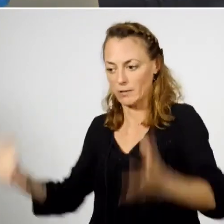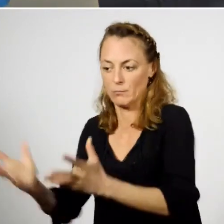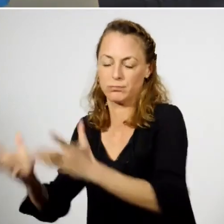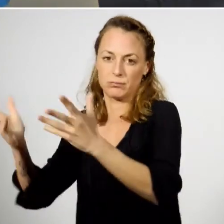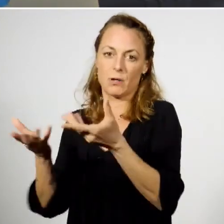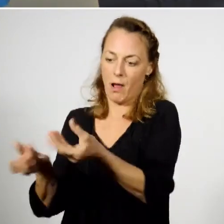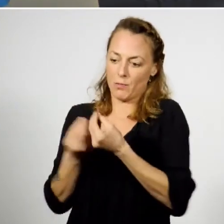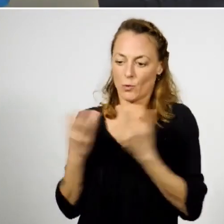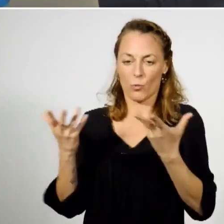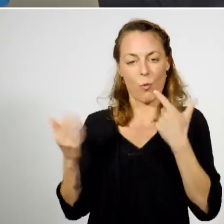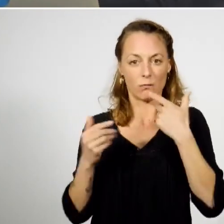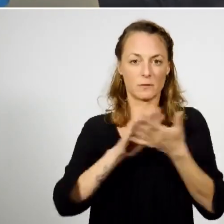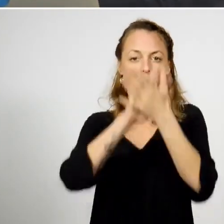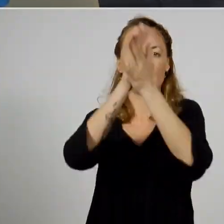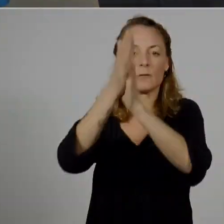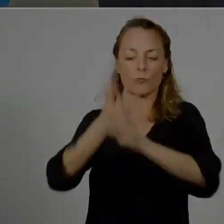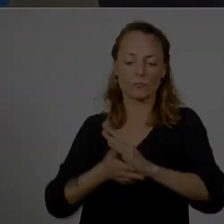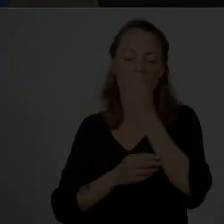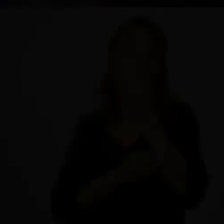pour la transition alimentaire de notre territoire. Merci. Merci. Merci.